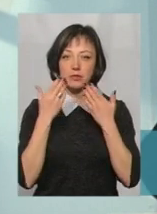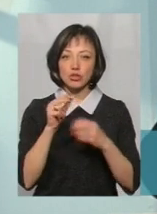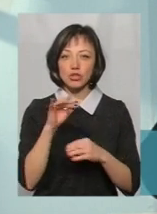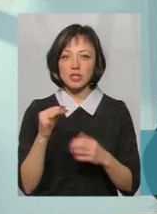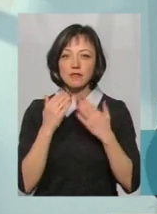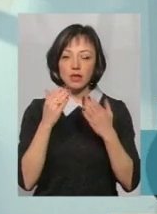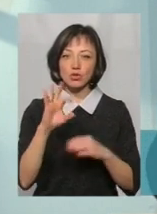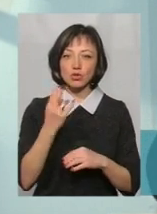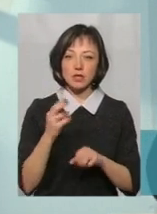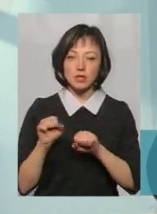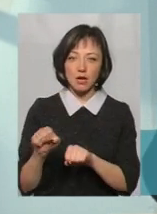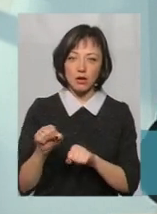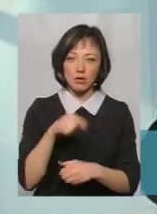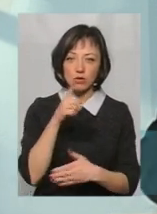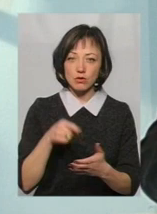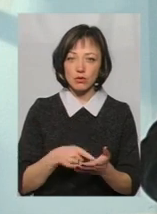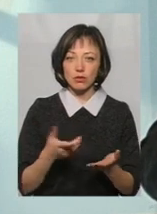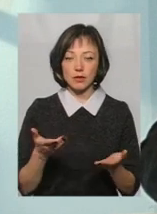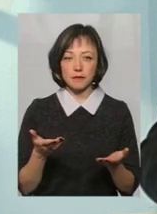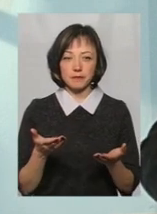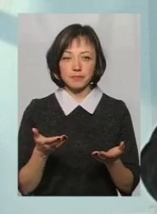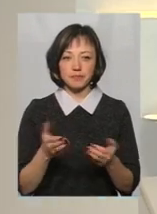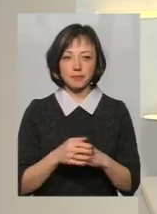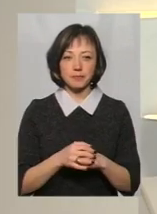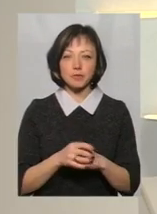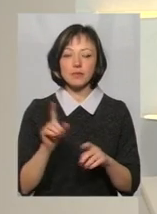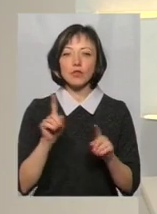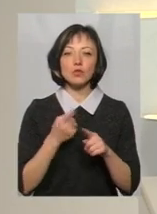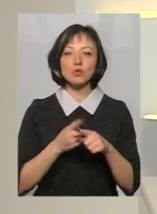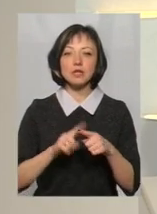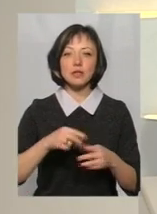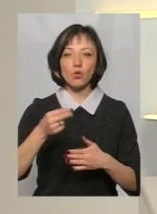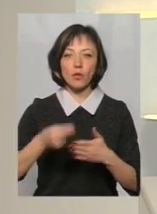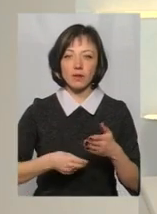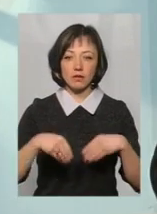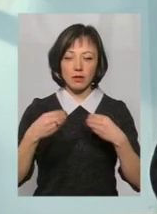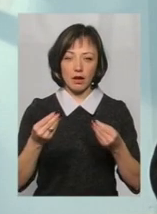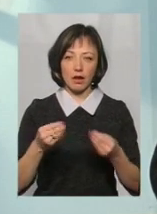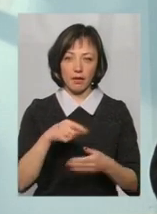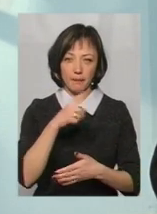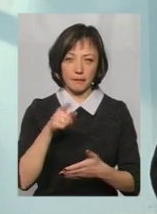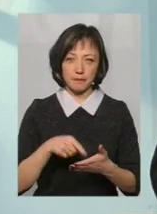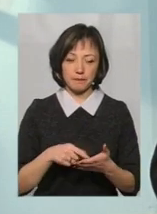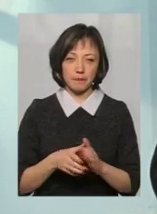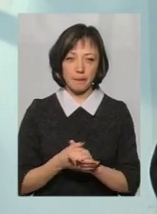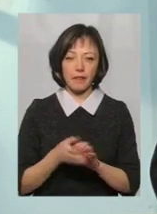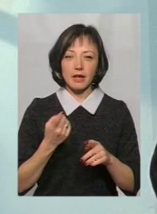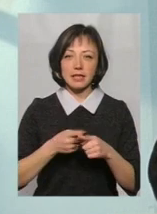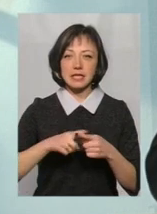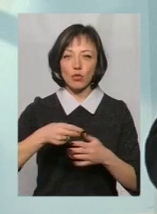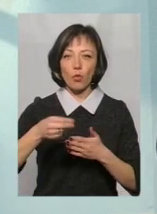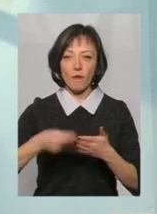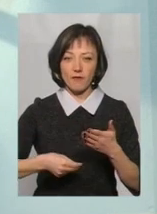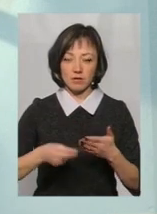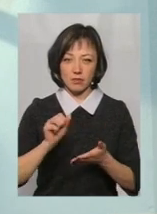зверталися Ви в орган соціального захисту. А що дає ця довідка? Це довідка, яка